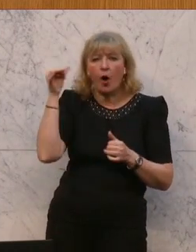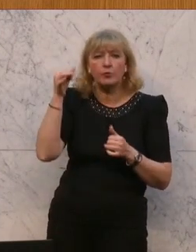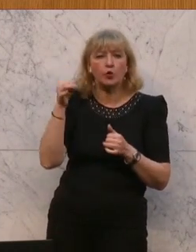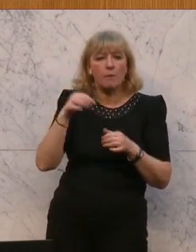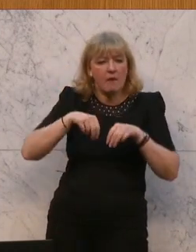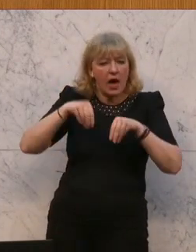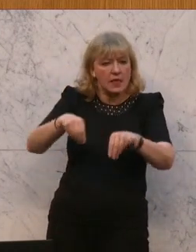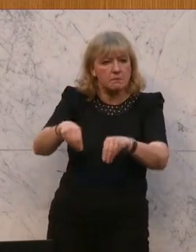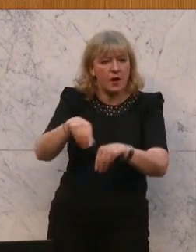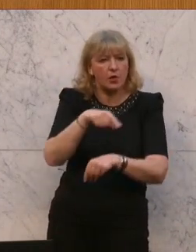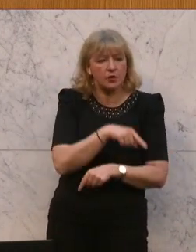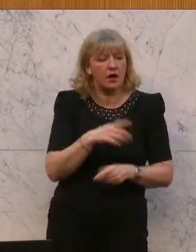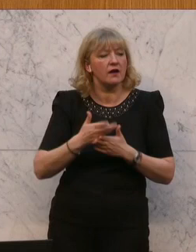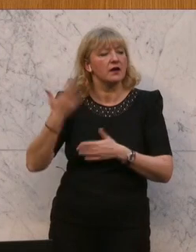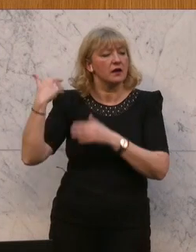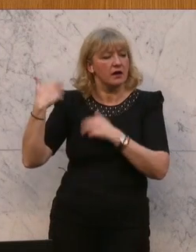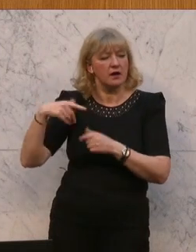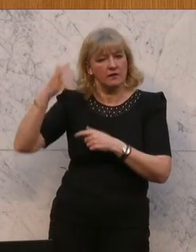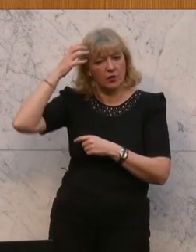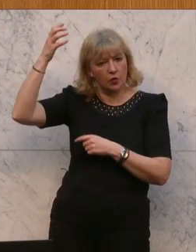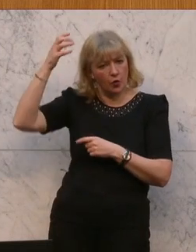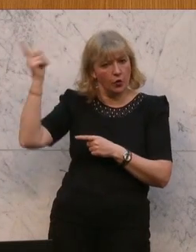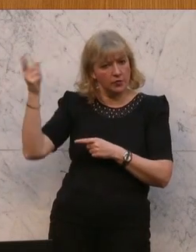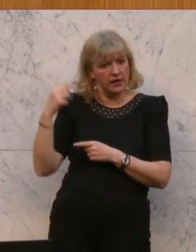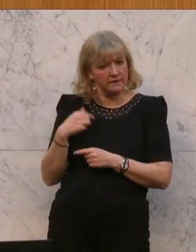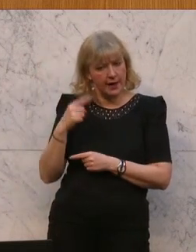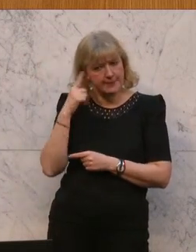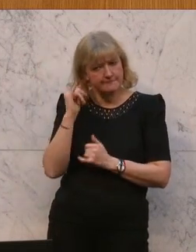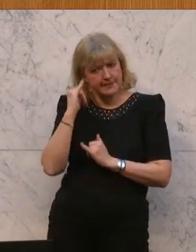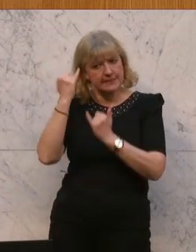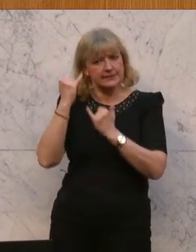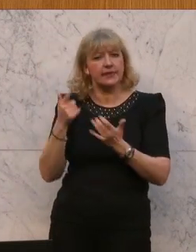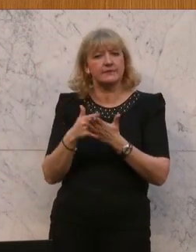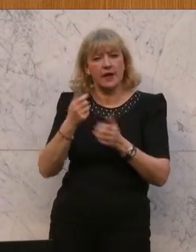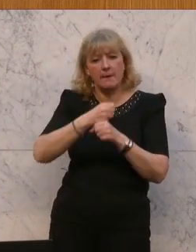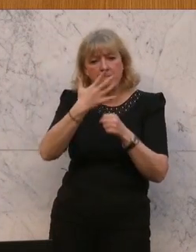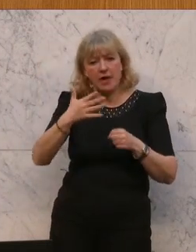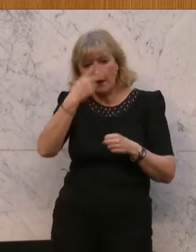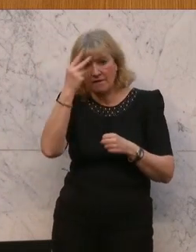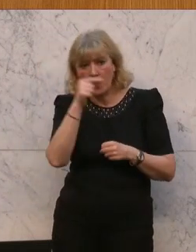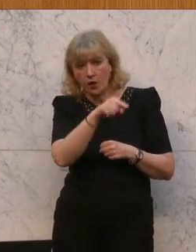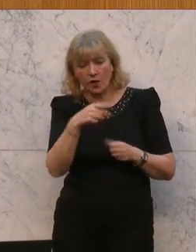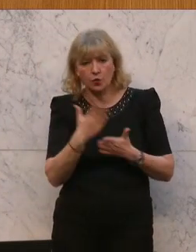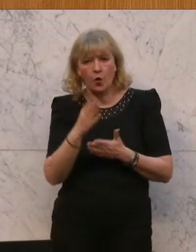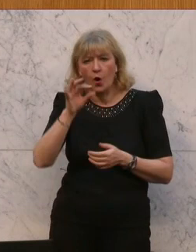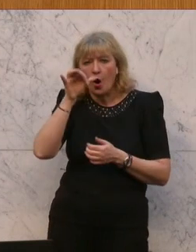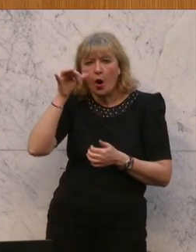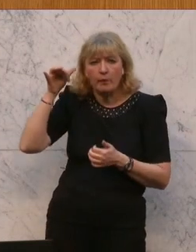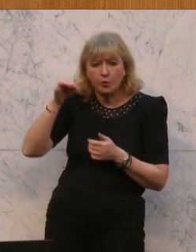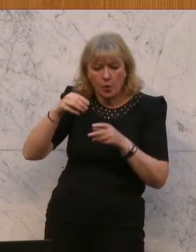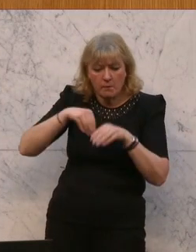1969 hat der damalige König Bumibol eine Initiative gestartet, dass die Bergvölker, die dort Opium anbauen,